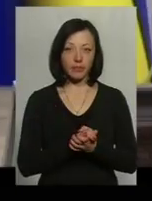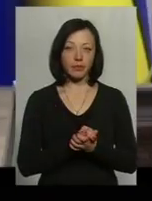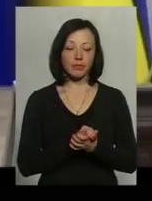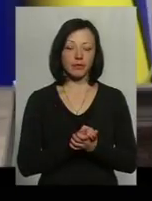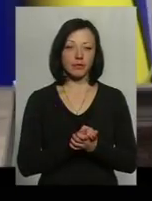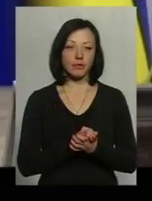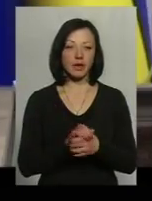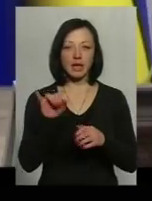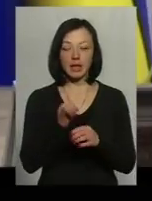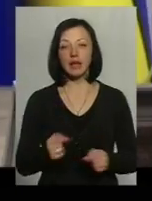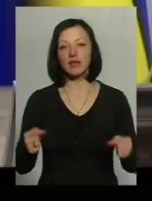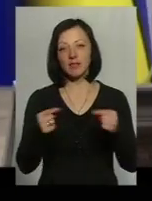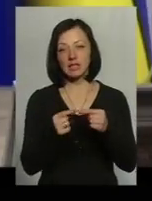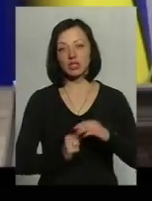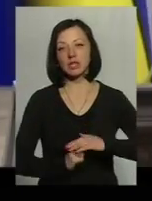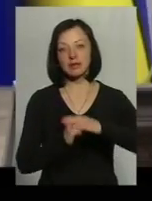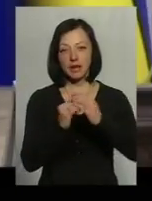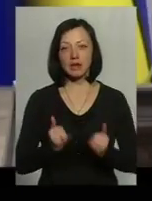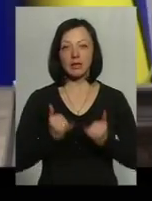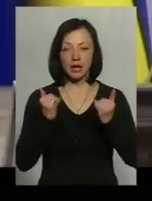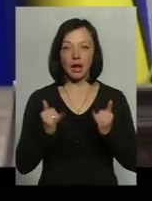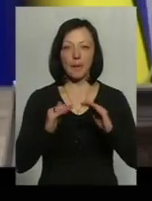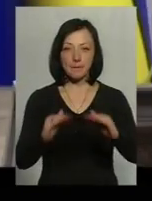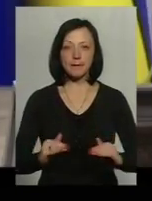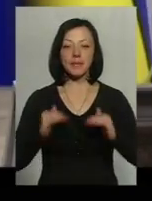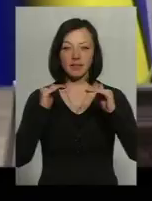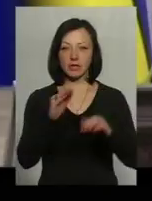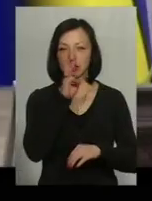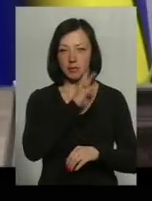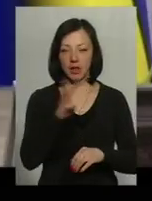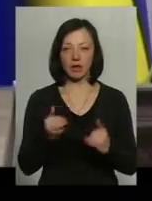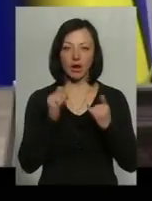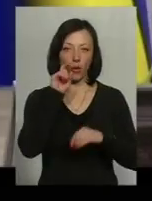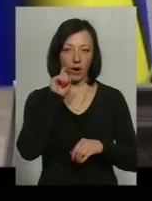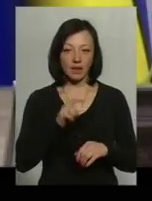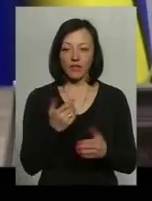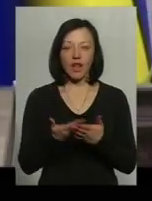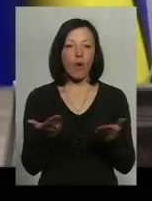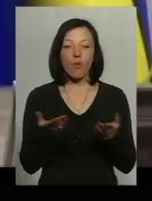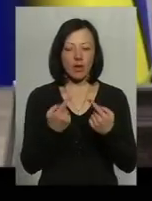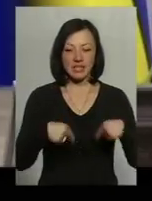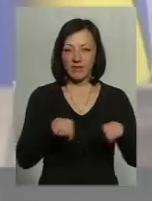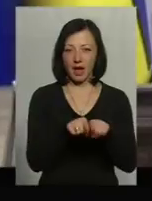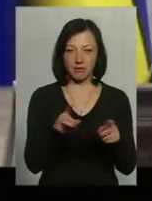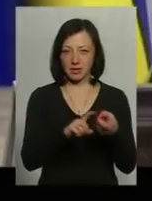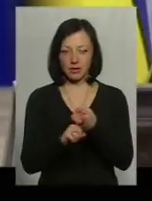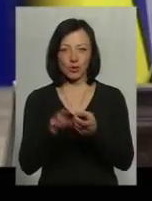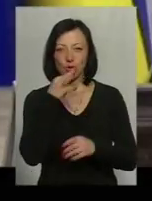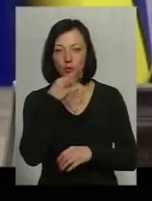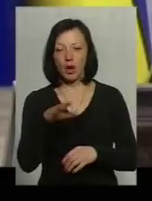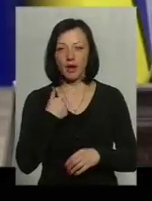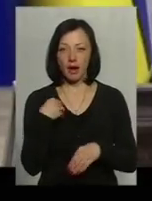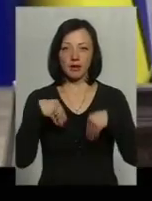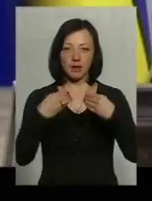і визначення засад для підвищення заробітних плати українців. От яку б сферу це не стосувалося. Тому я дав